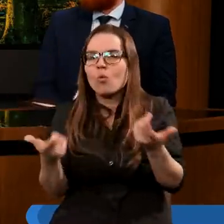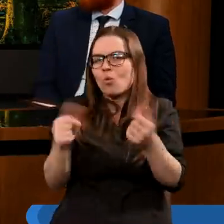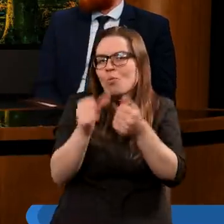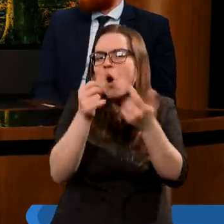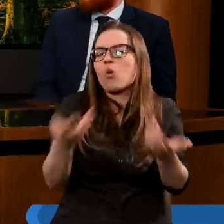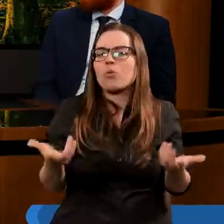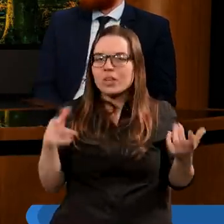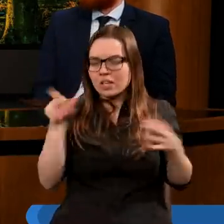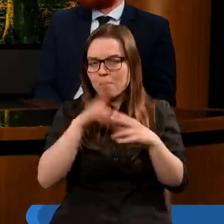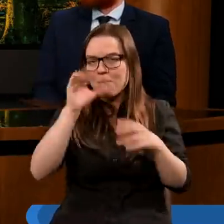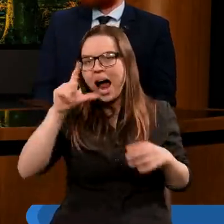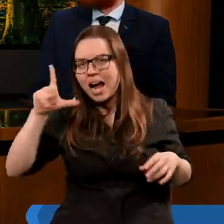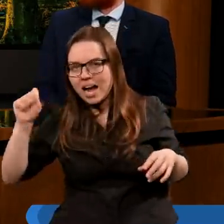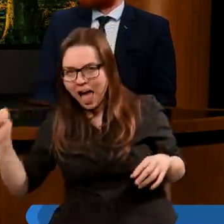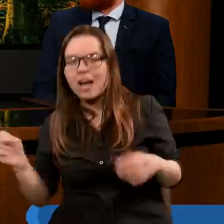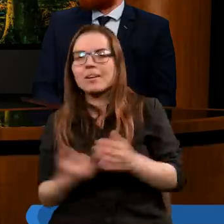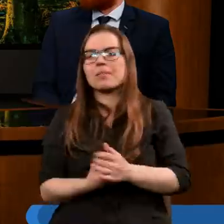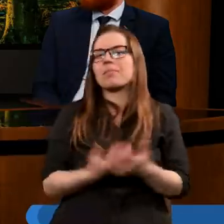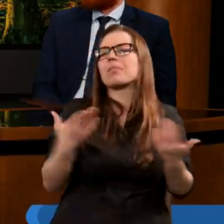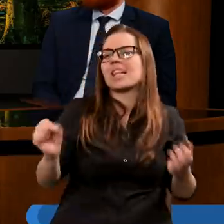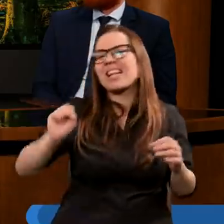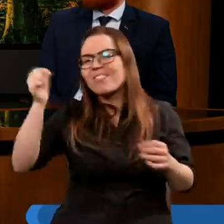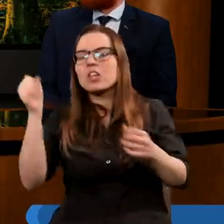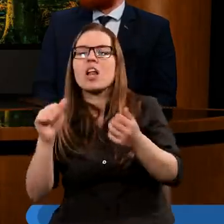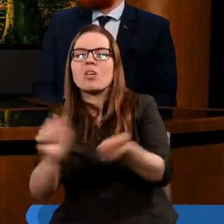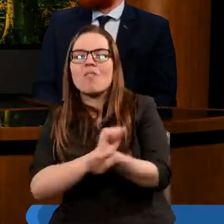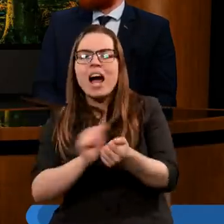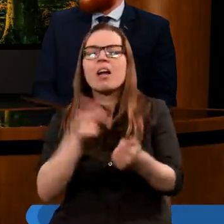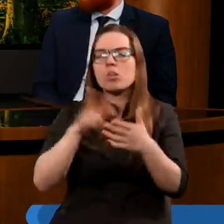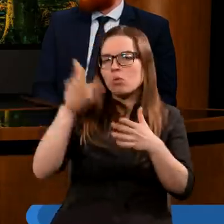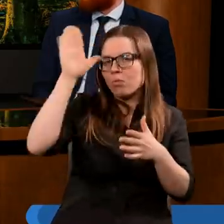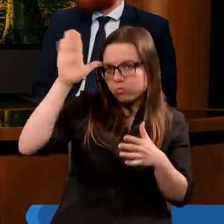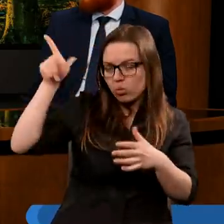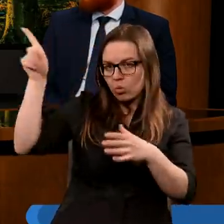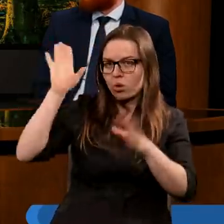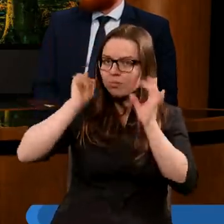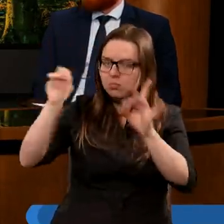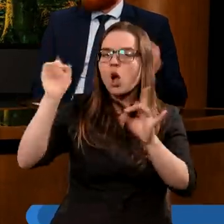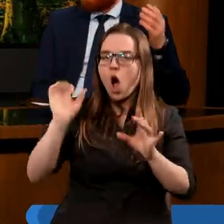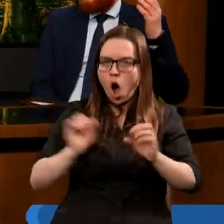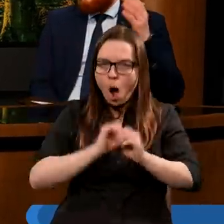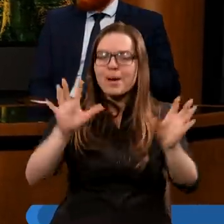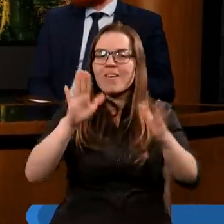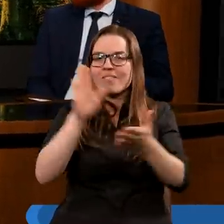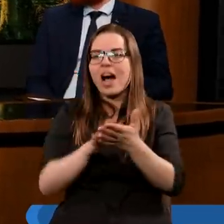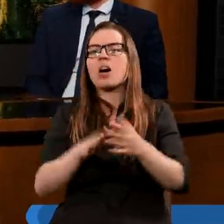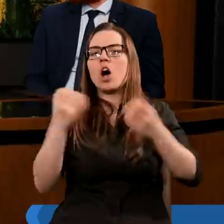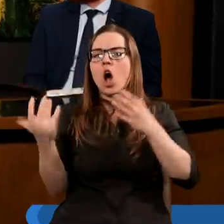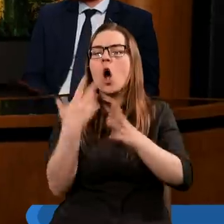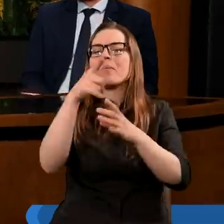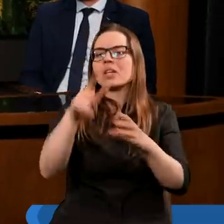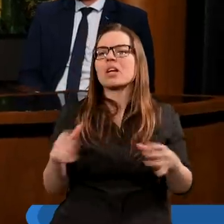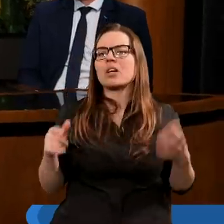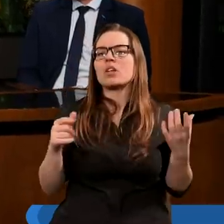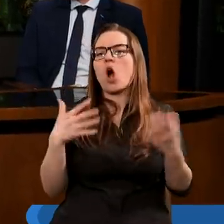proroków Bala. I tam również widzimy tą zwycięską walkę, kiedy to Bóg objawił swoją chwałę, rozpalając,